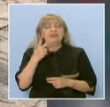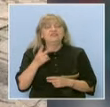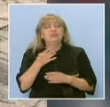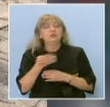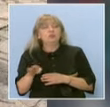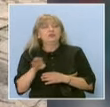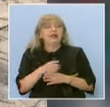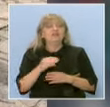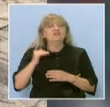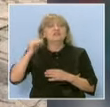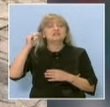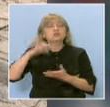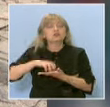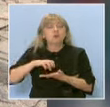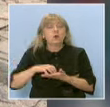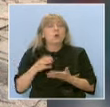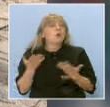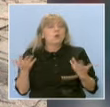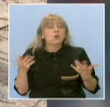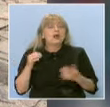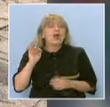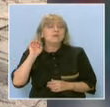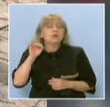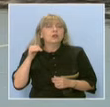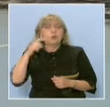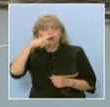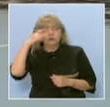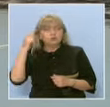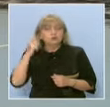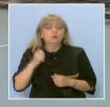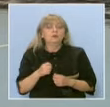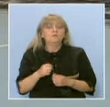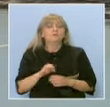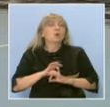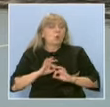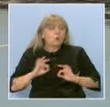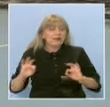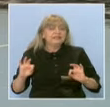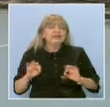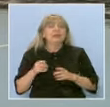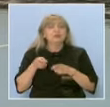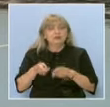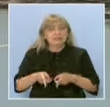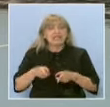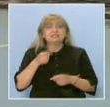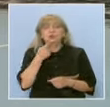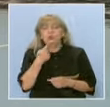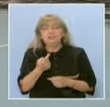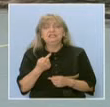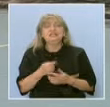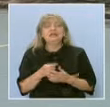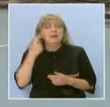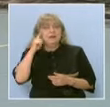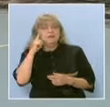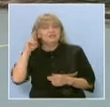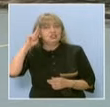възрастови групи. Кога му е било по-трудно и коя победа е по-ценна? Определено тази година мисля,